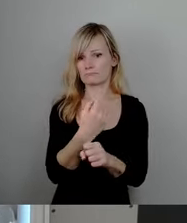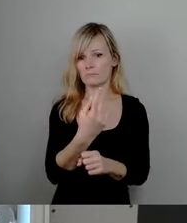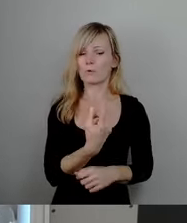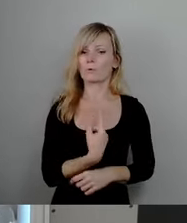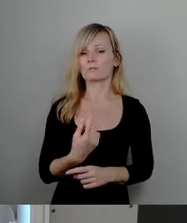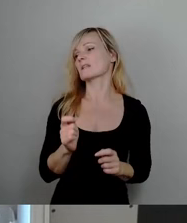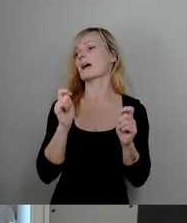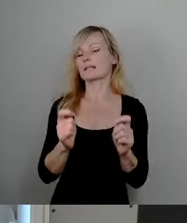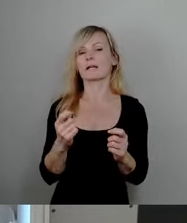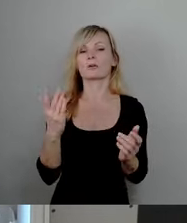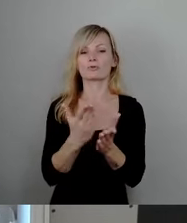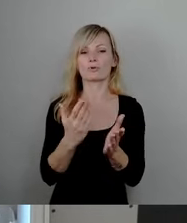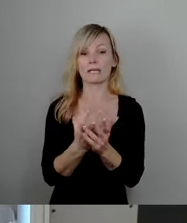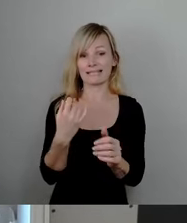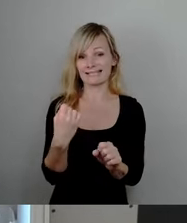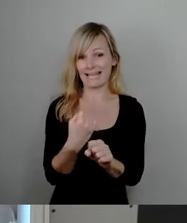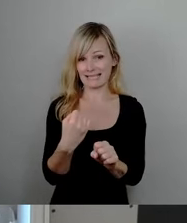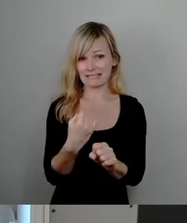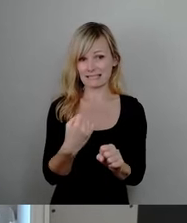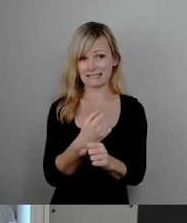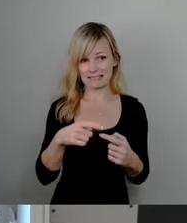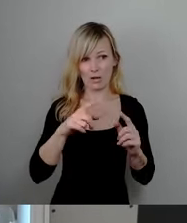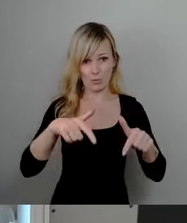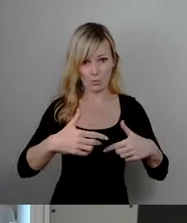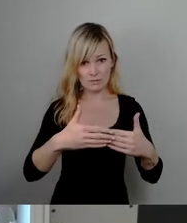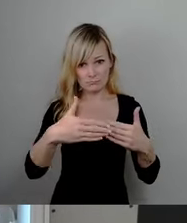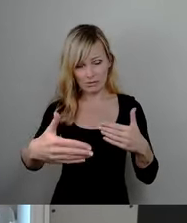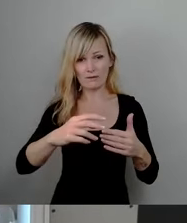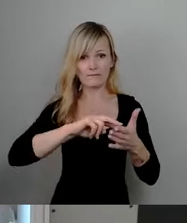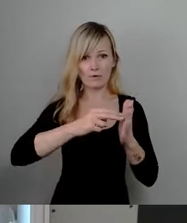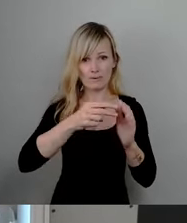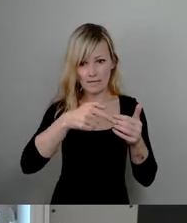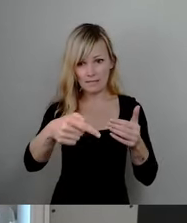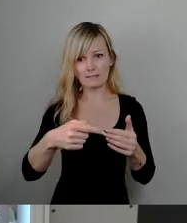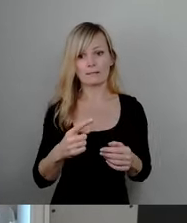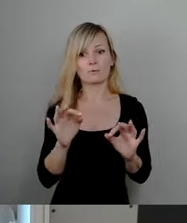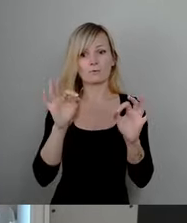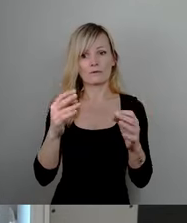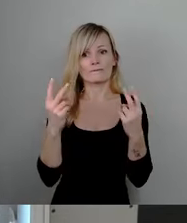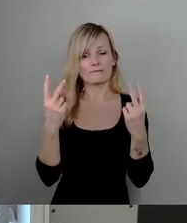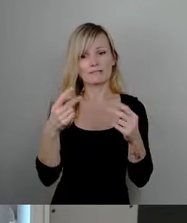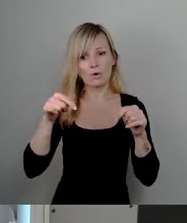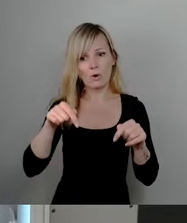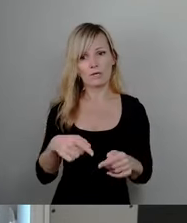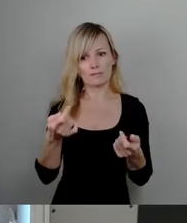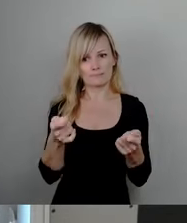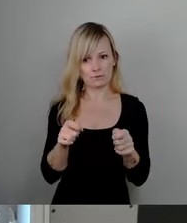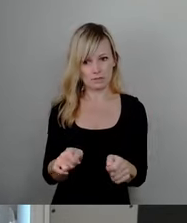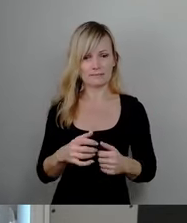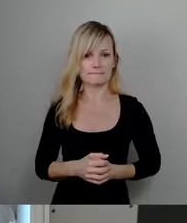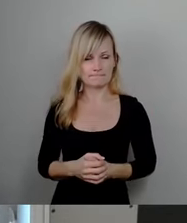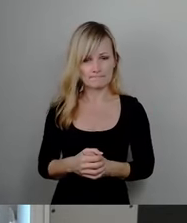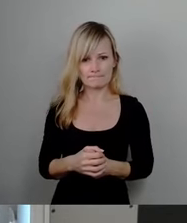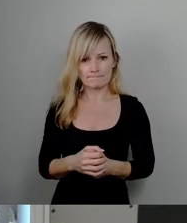bereits tätig geworden ist. Und es ist, glaube ich, gut und wichtig, dass wir das heute beschließen, damit hier auch